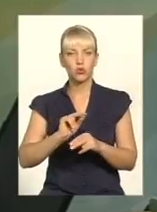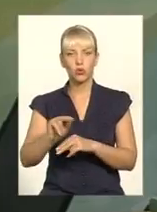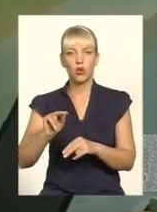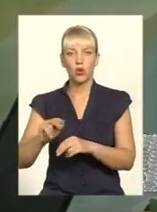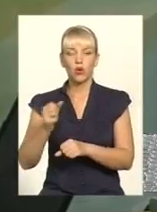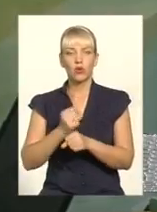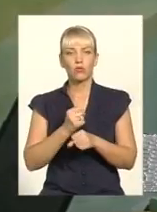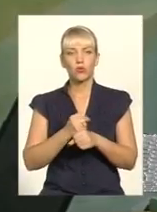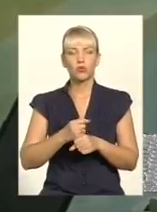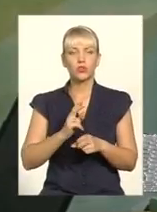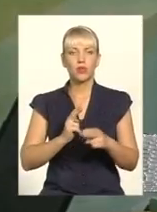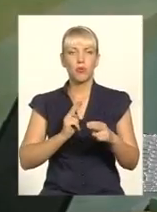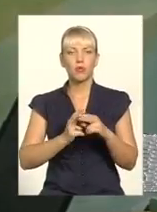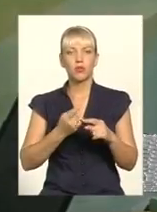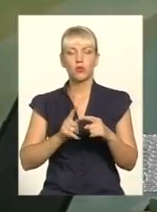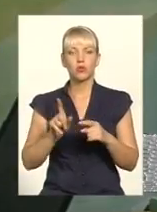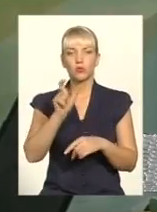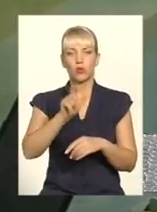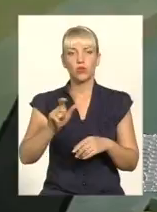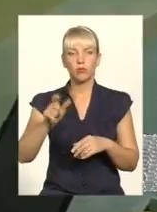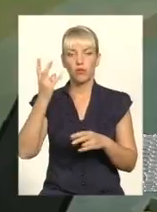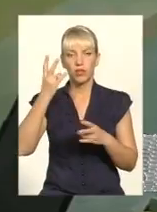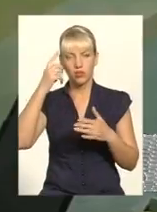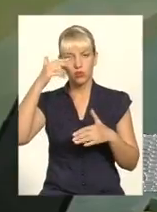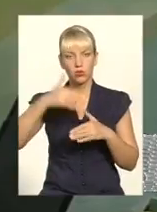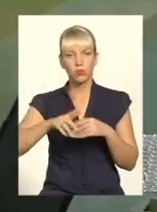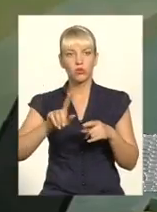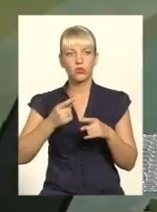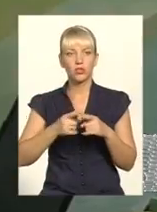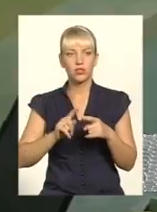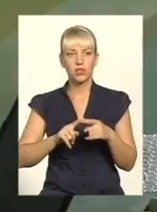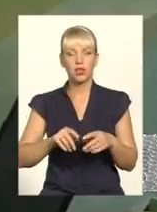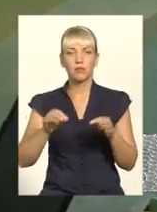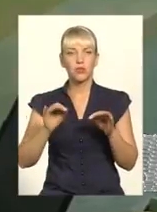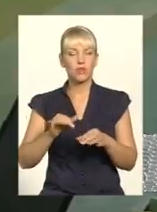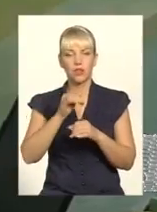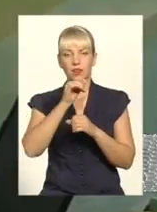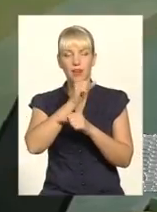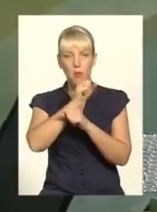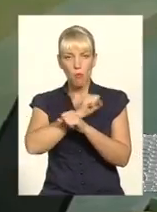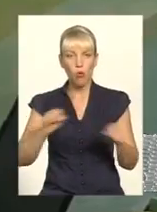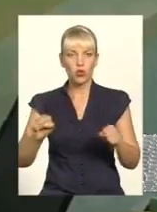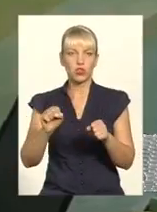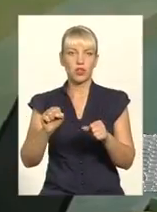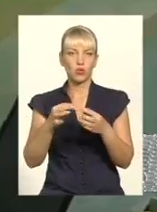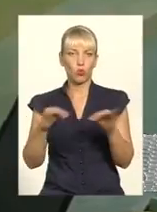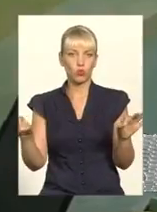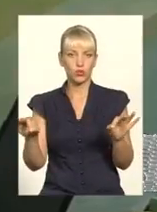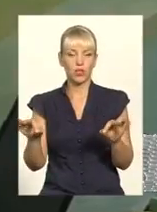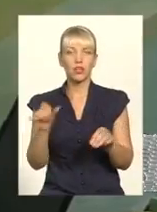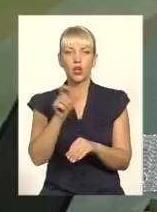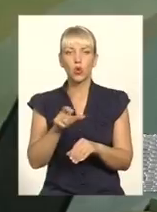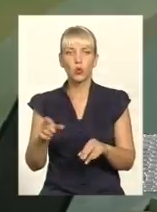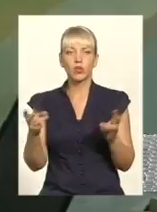того, що люди повинні розуміти, що це безумовно не можна допускати. І люди